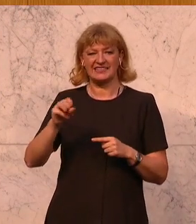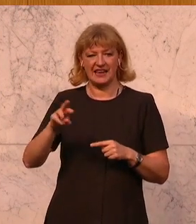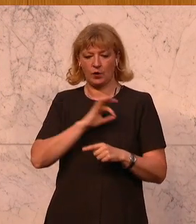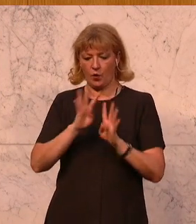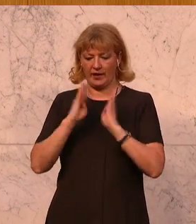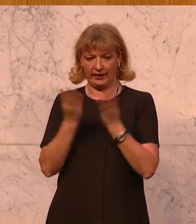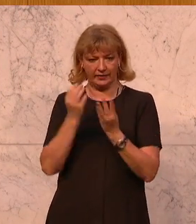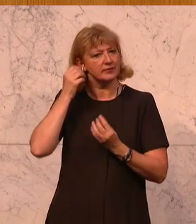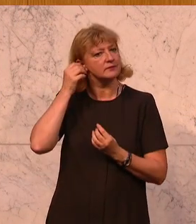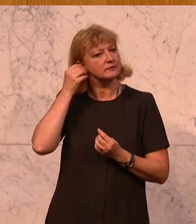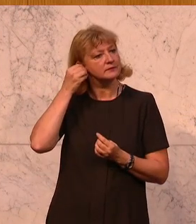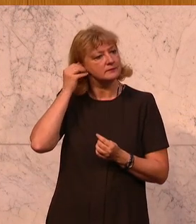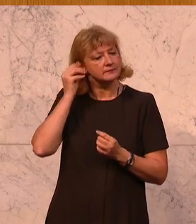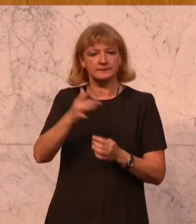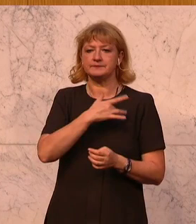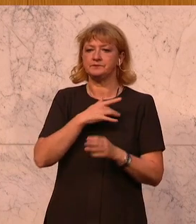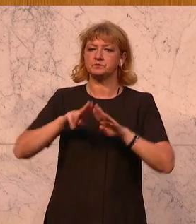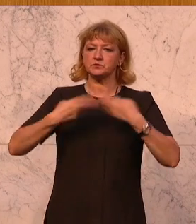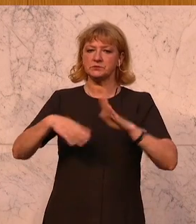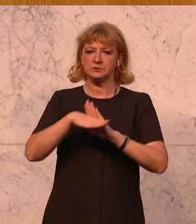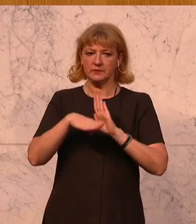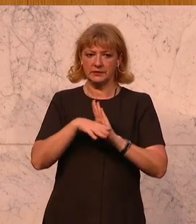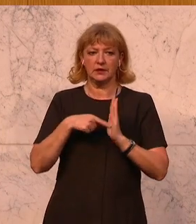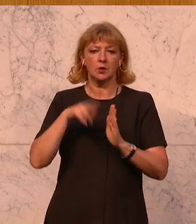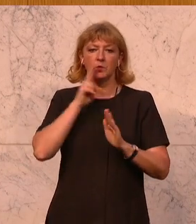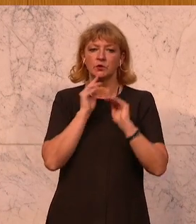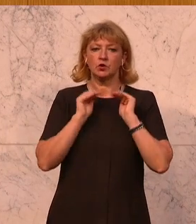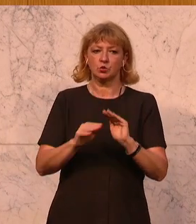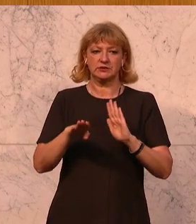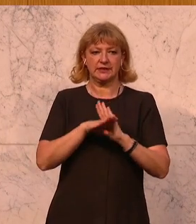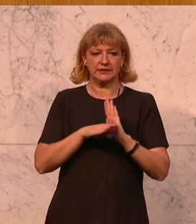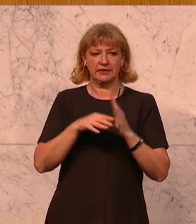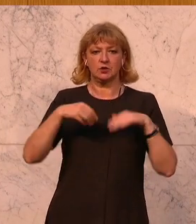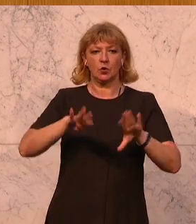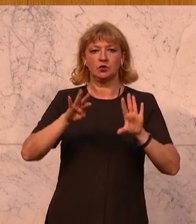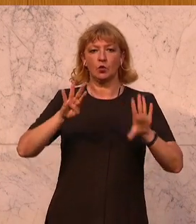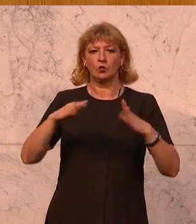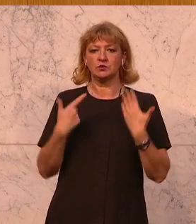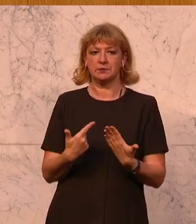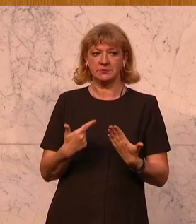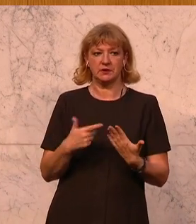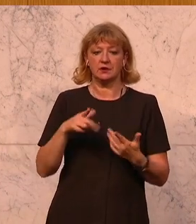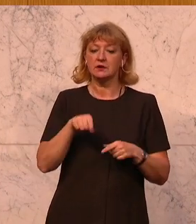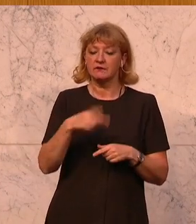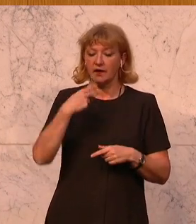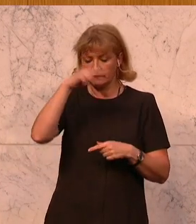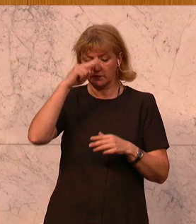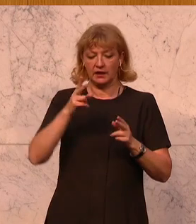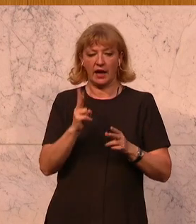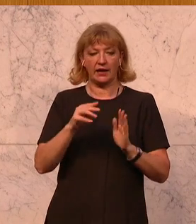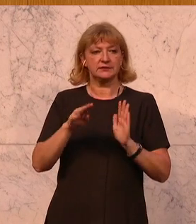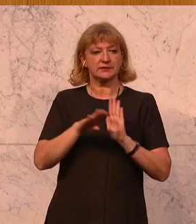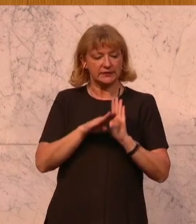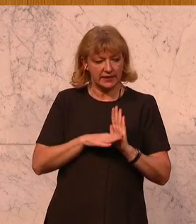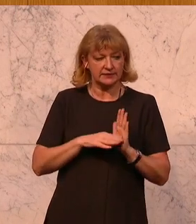Kolleginnen und Kolleginnen, betreffend ein Bundesgesetz, mit dem das Mutterschutzgesetz 1979, das Väter-Karenz-Gesetz, das